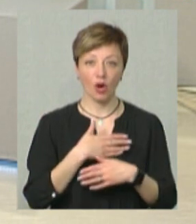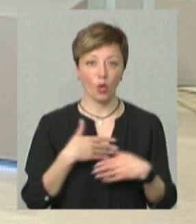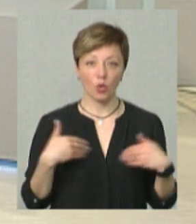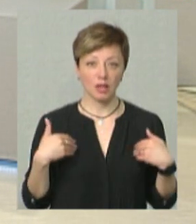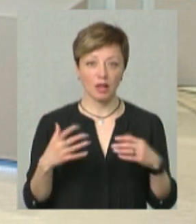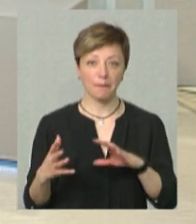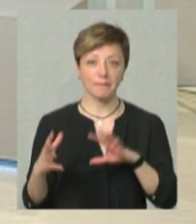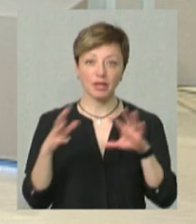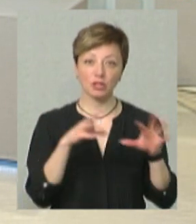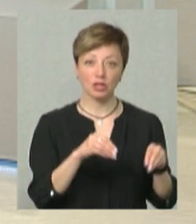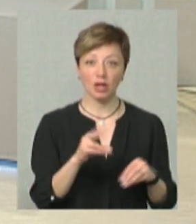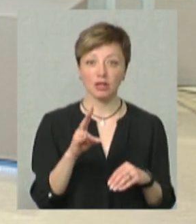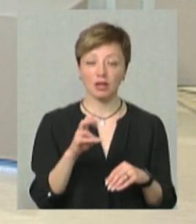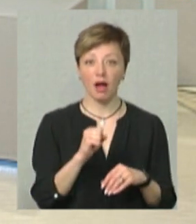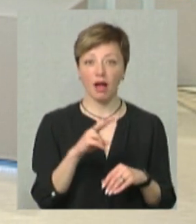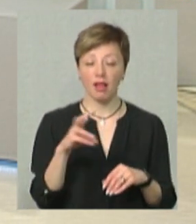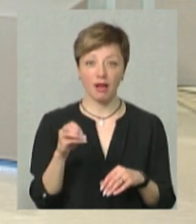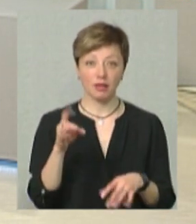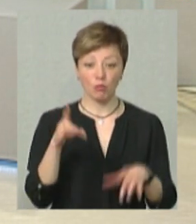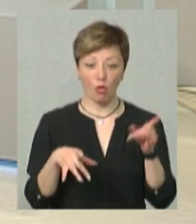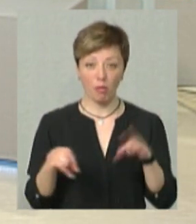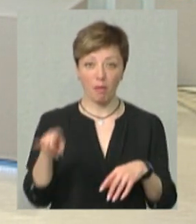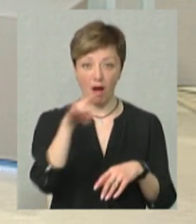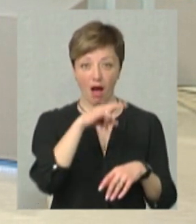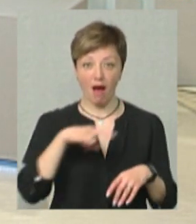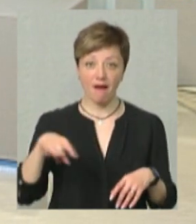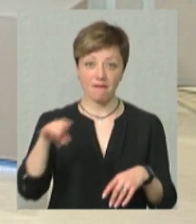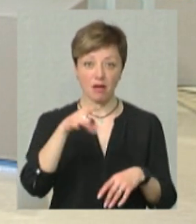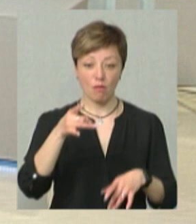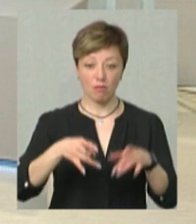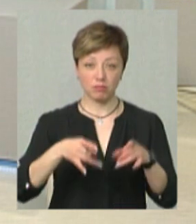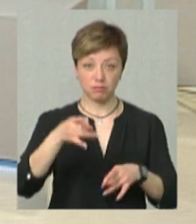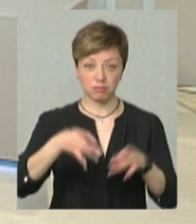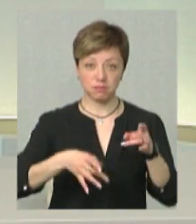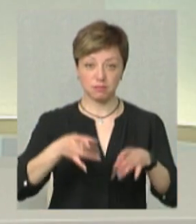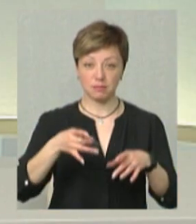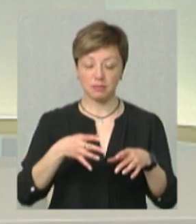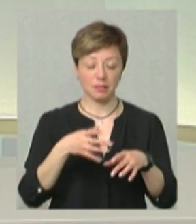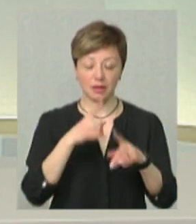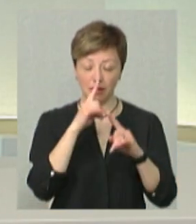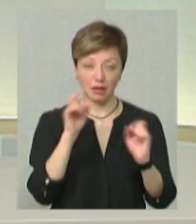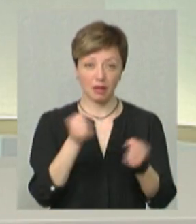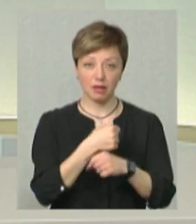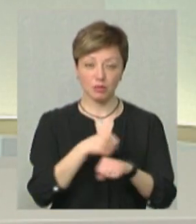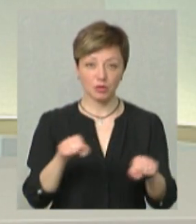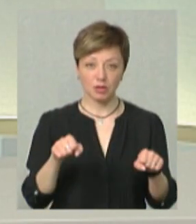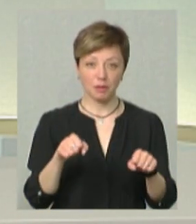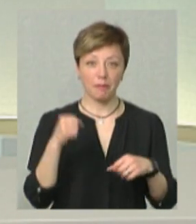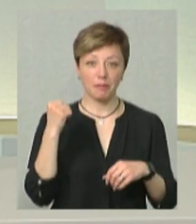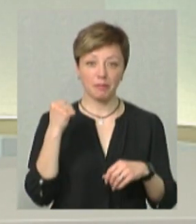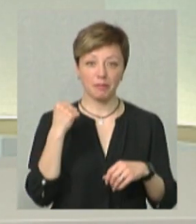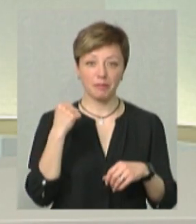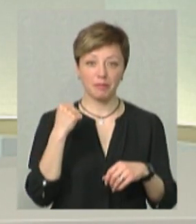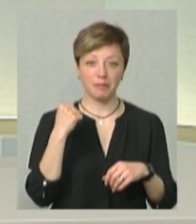переїжджати, але з бомбами, авіаударами ти не в змозі перемогти,